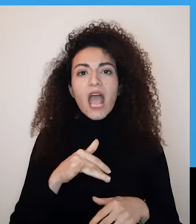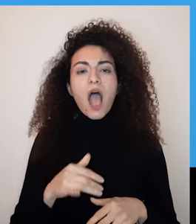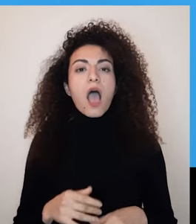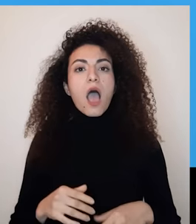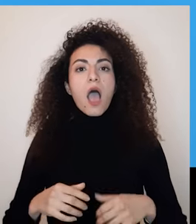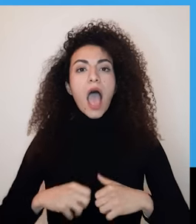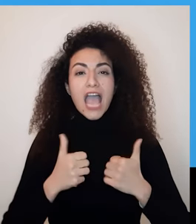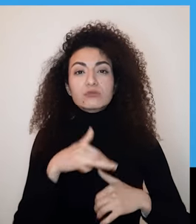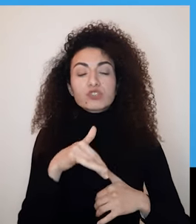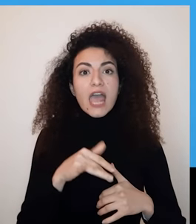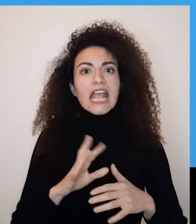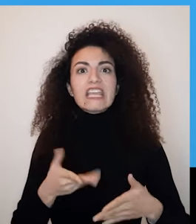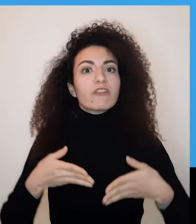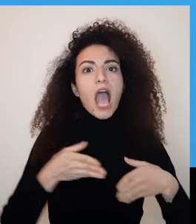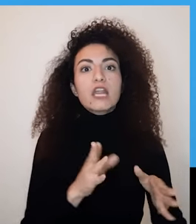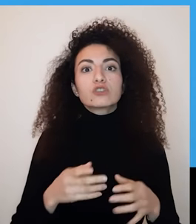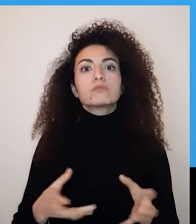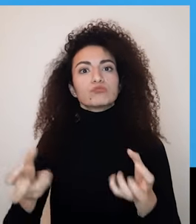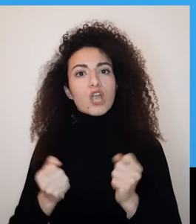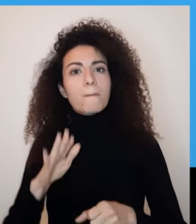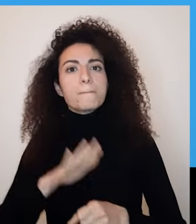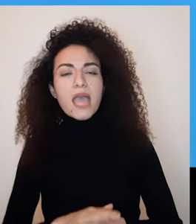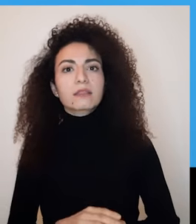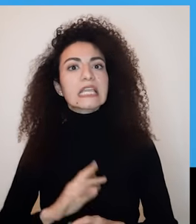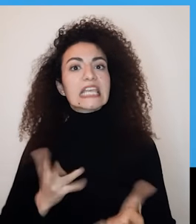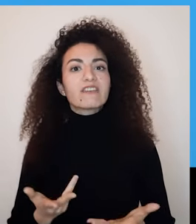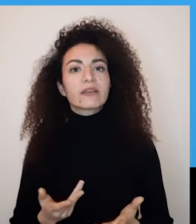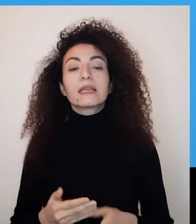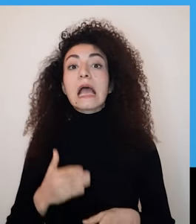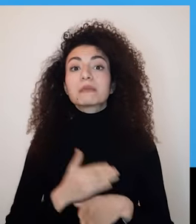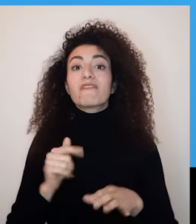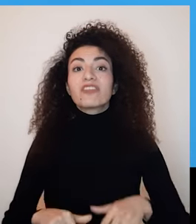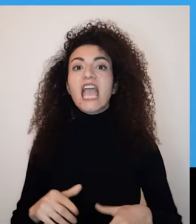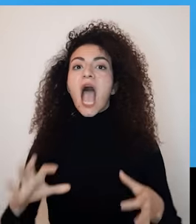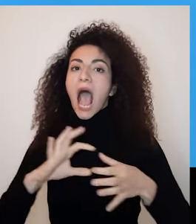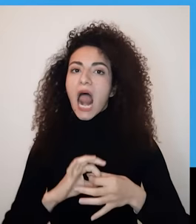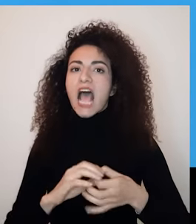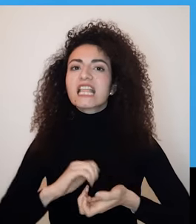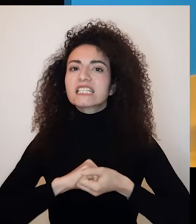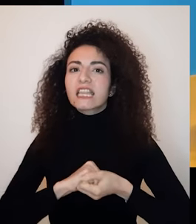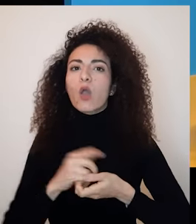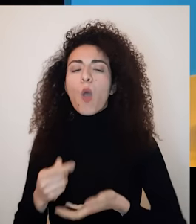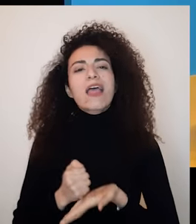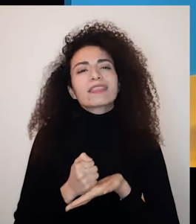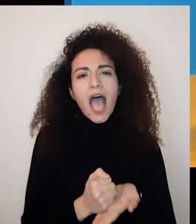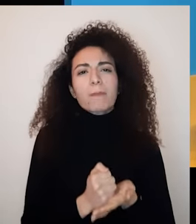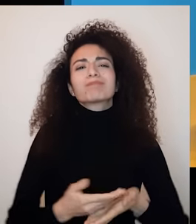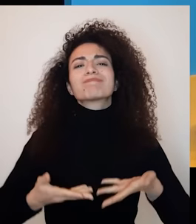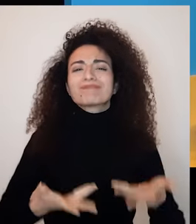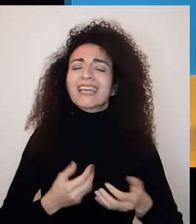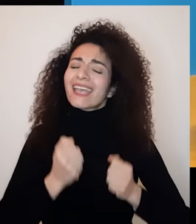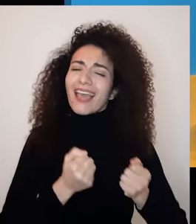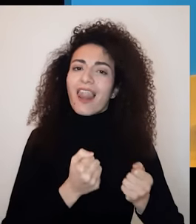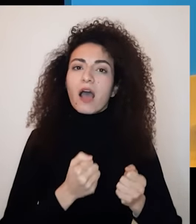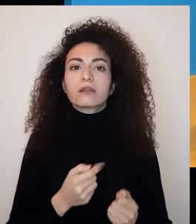فكان العامل الأساسي هو وجود شخص آمن فيهم ودعمهم لتغيير نواية حياتهم أما النوع الثاني من